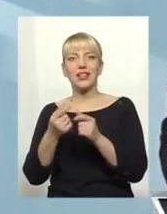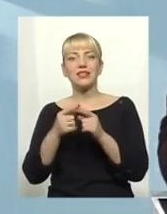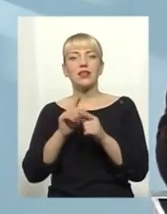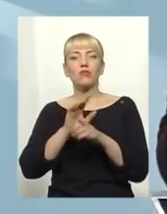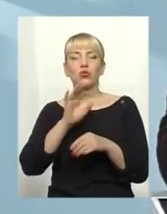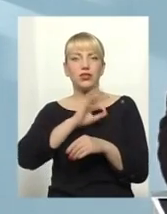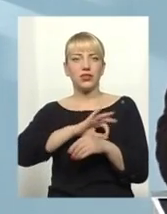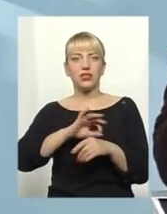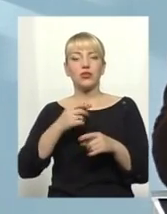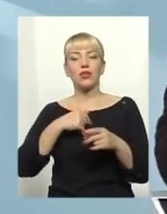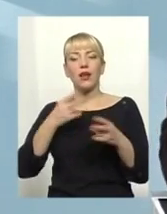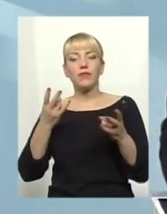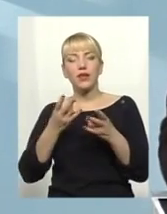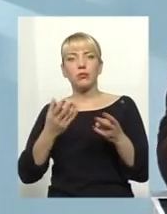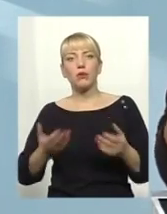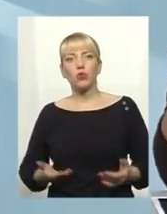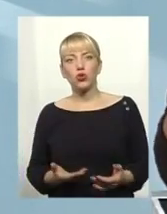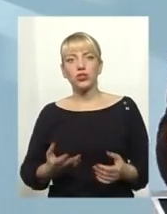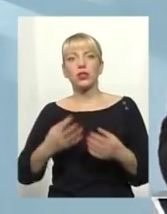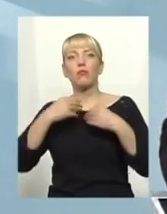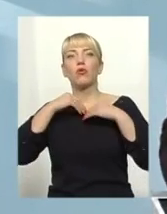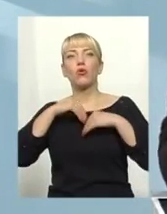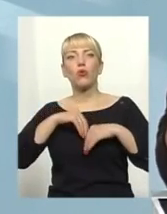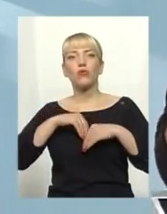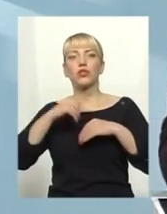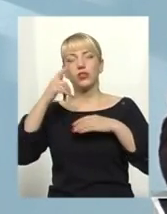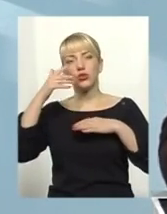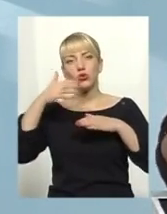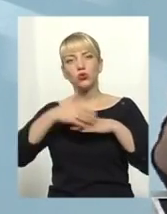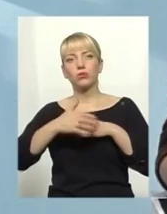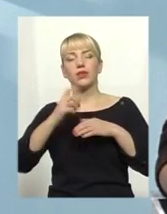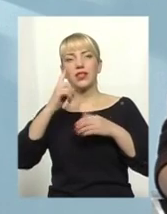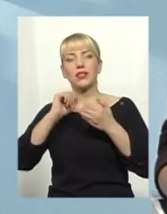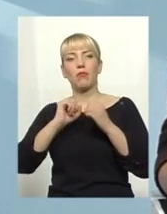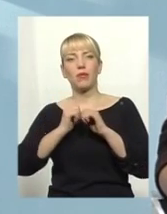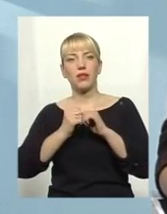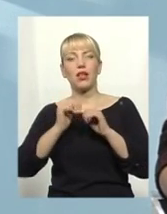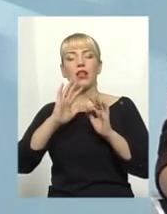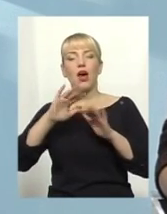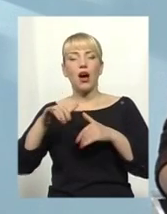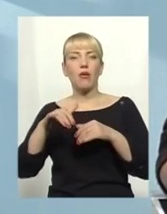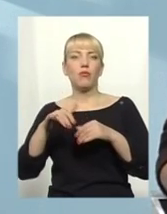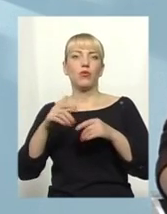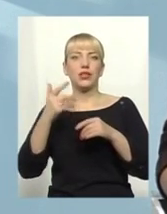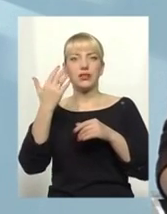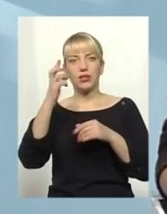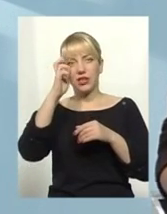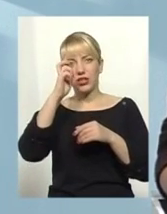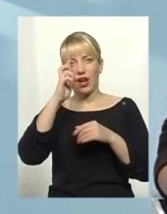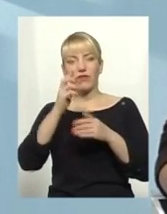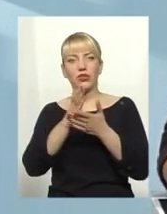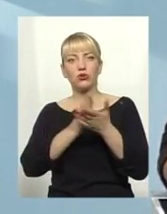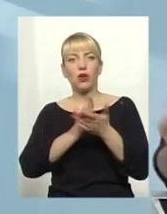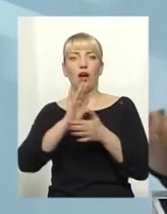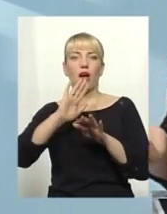пережити, нам треба це проковтнути, зрозуміти, запам'ятати, а лише потім далі йти, ну, коли людина має в